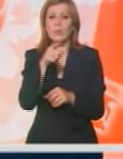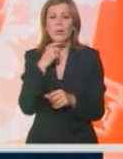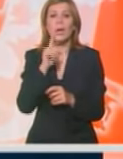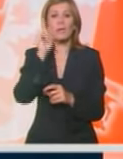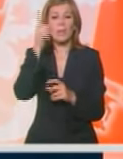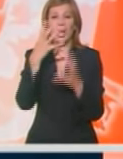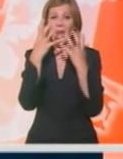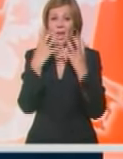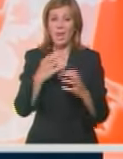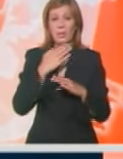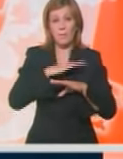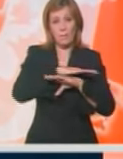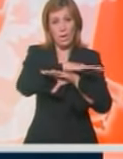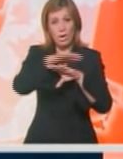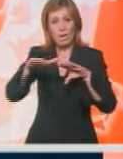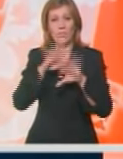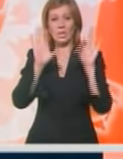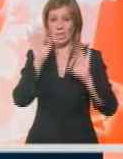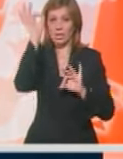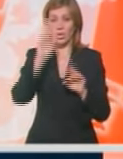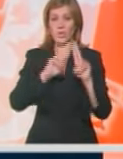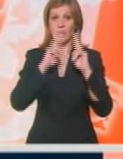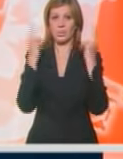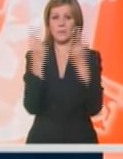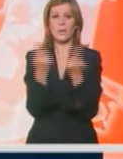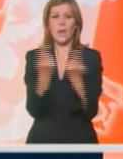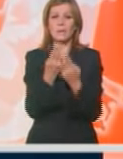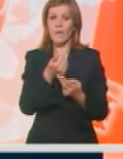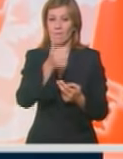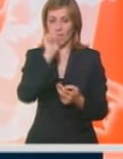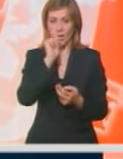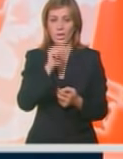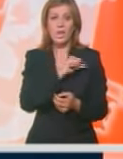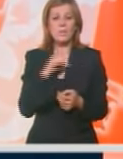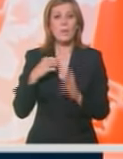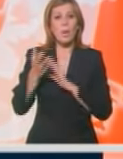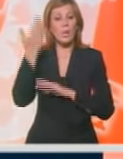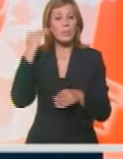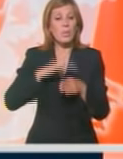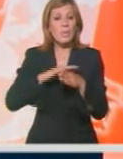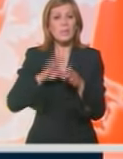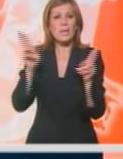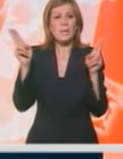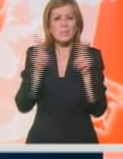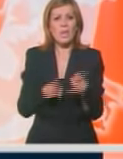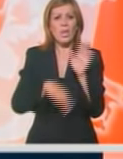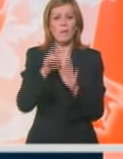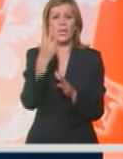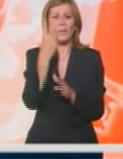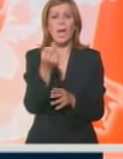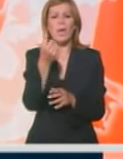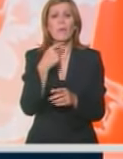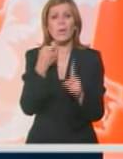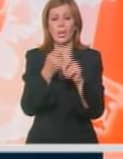tamošnji ledini pokrivač, koji čini 10% svetskih rezervi pijeće vode, samo prošlog meseca smanjio za više od 2,5